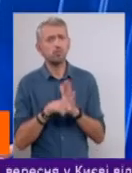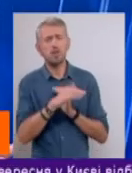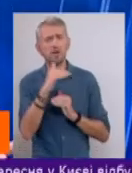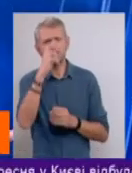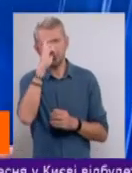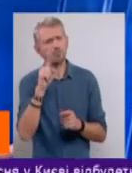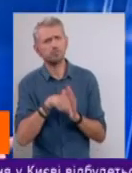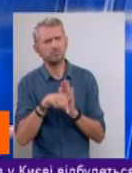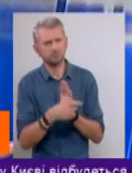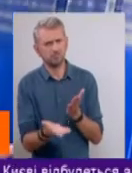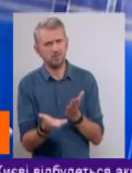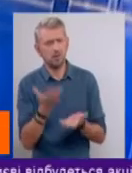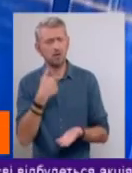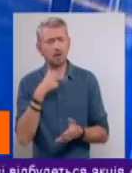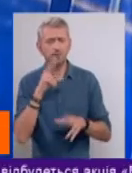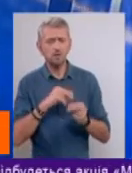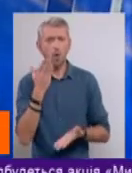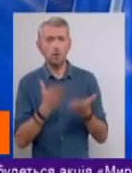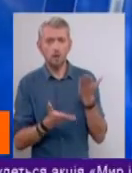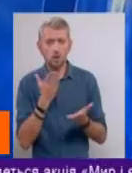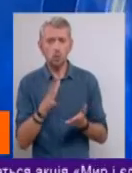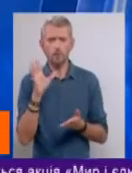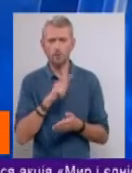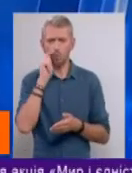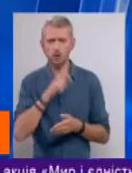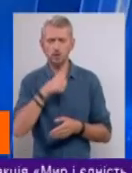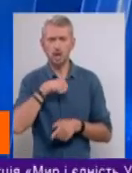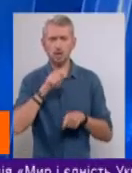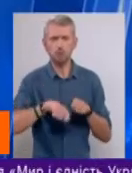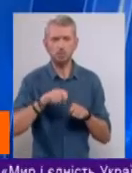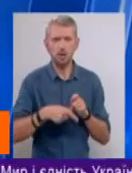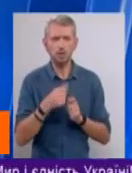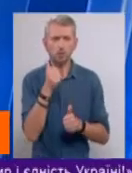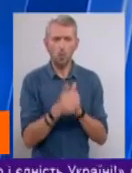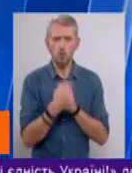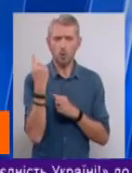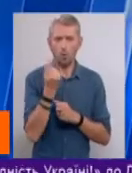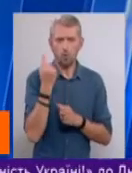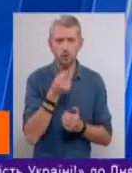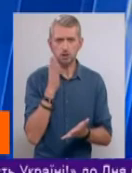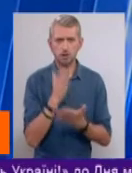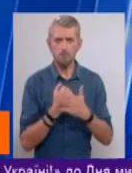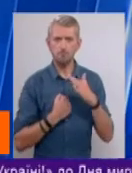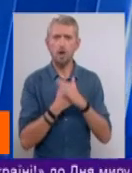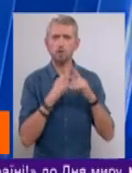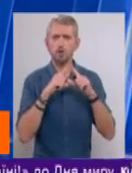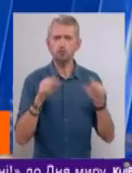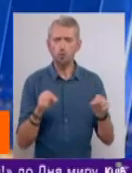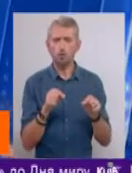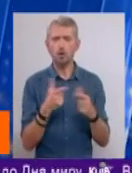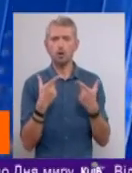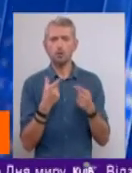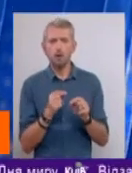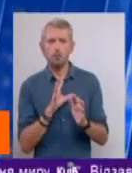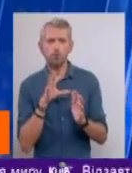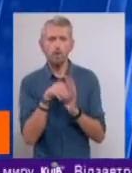держави? Я вважаю, що якщо іде всеукраїнський експеримент, де в кожній області є базова школа, в якій